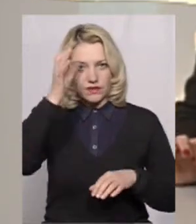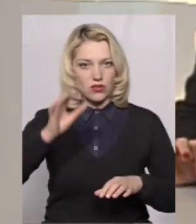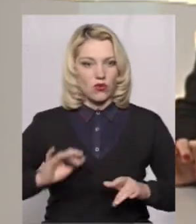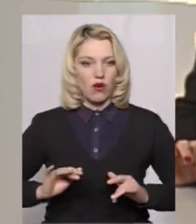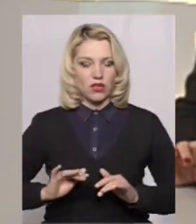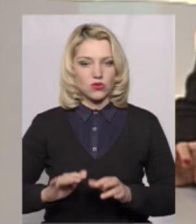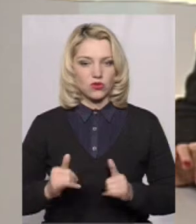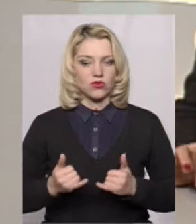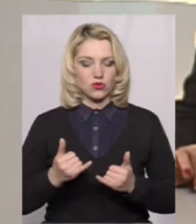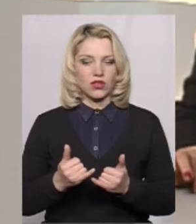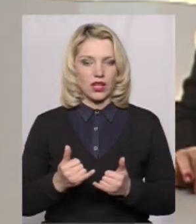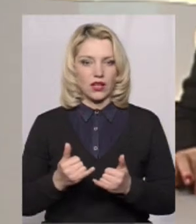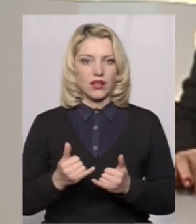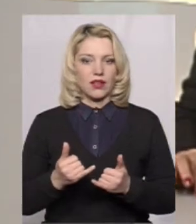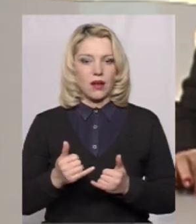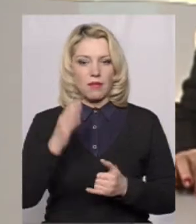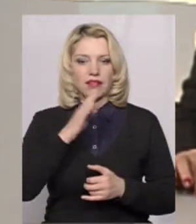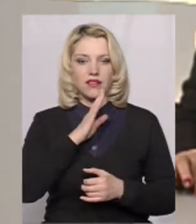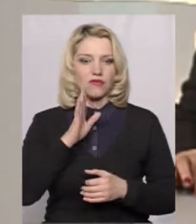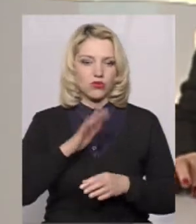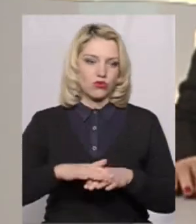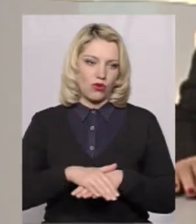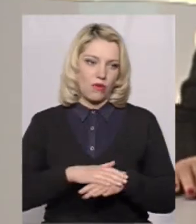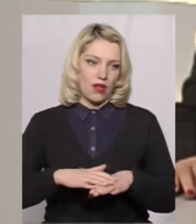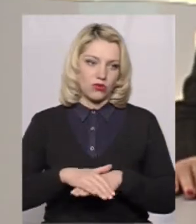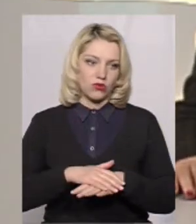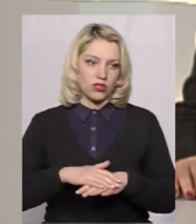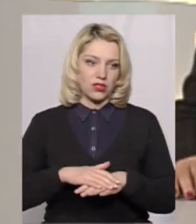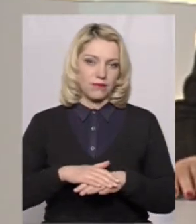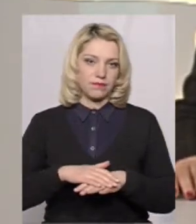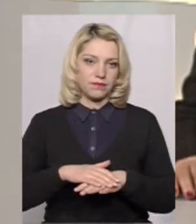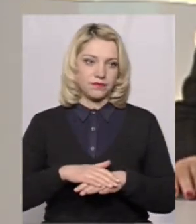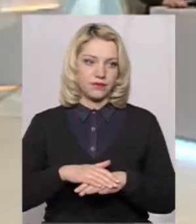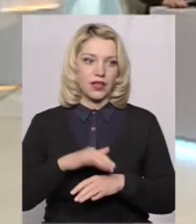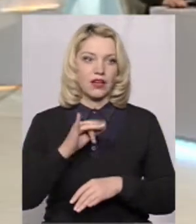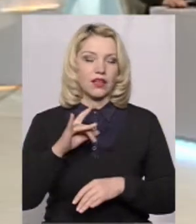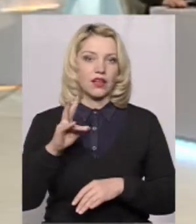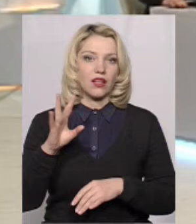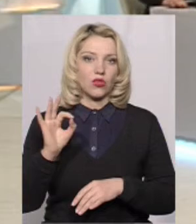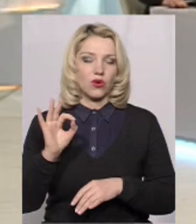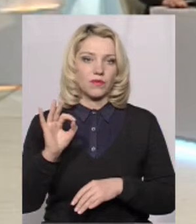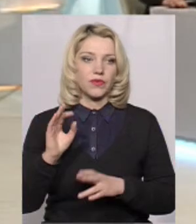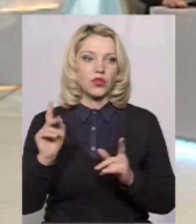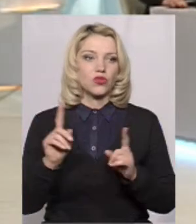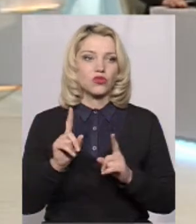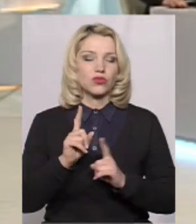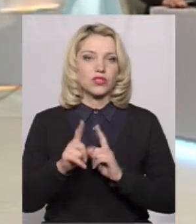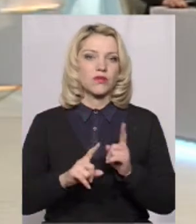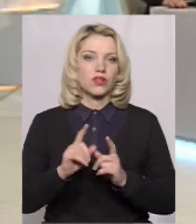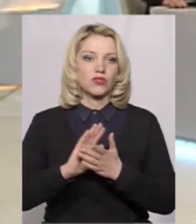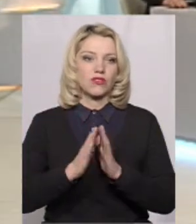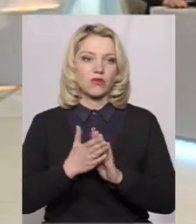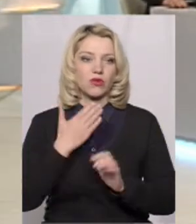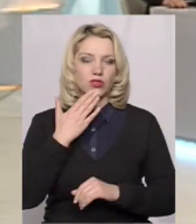ресурсу для батьківської громадськості. Кінець цитати. Пані Ірино, що змінилося у